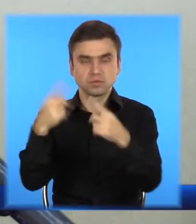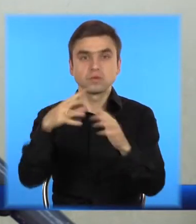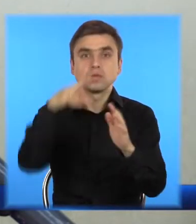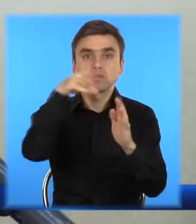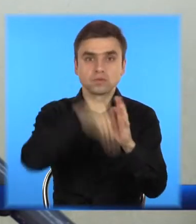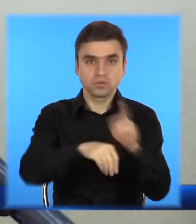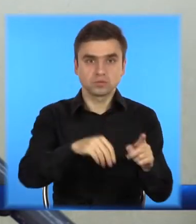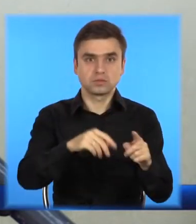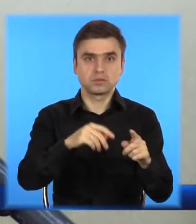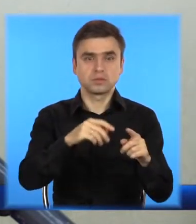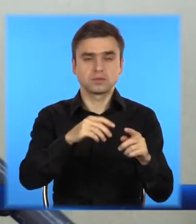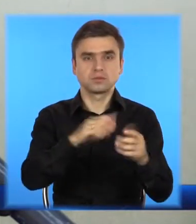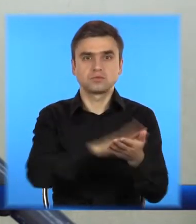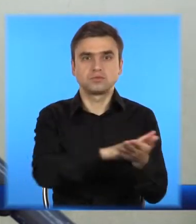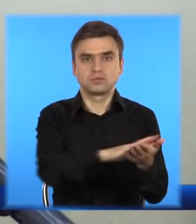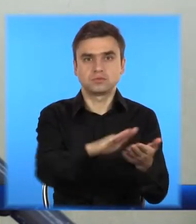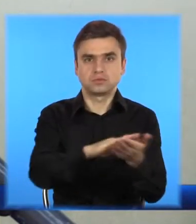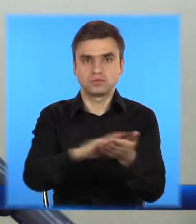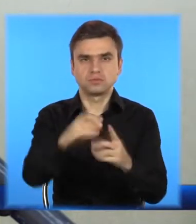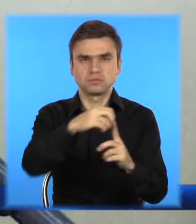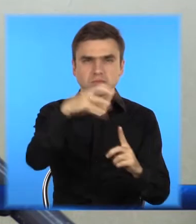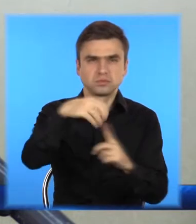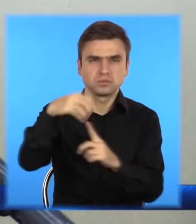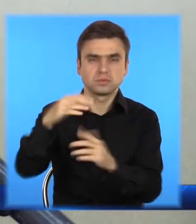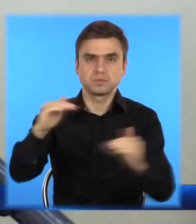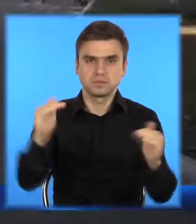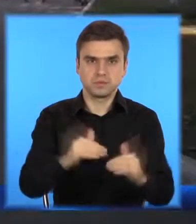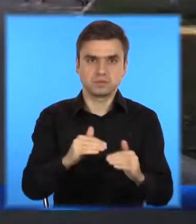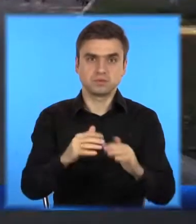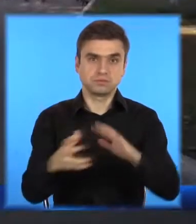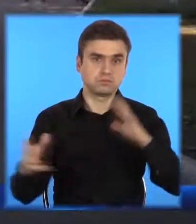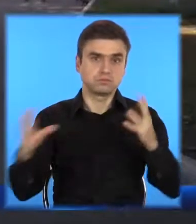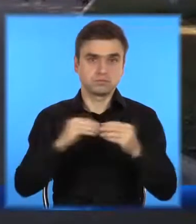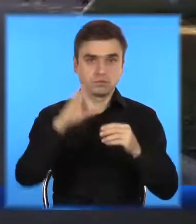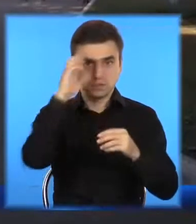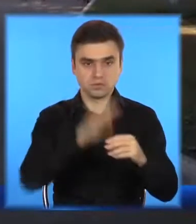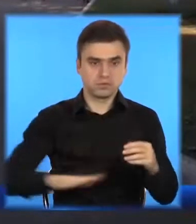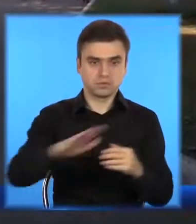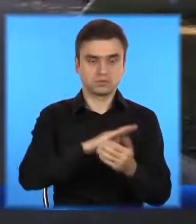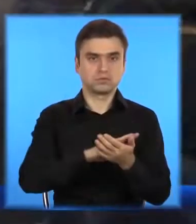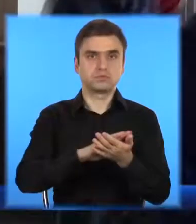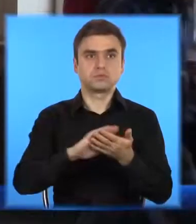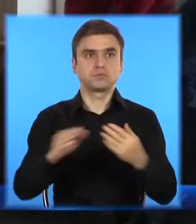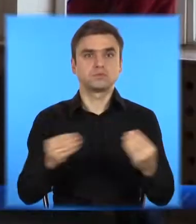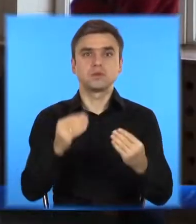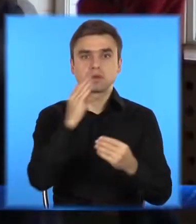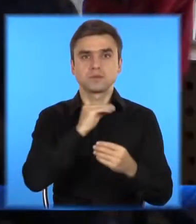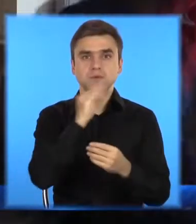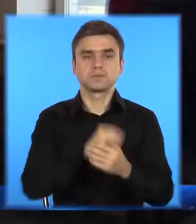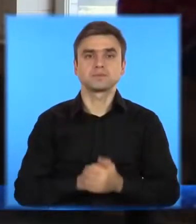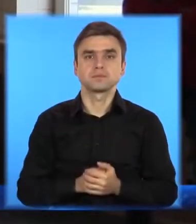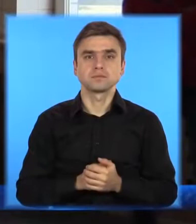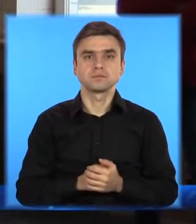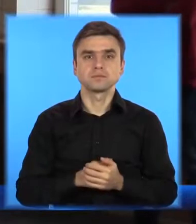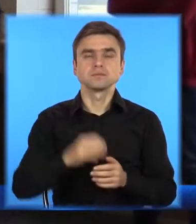екологічного стандарту. Це значительно улучшить екологічну ситуацію міста Кривий Рог. Нагадаємо, тижнем раніше два дні поспіль на територію